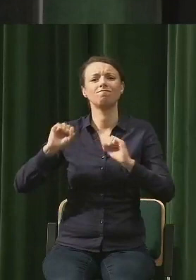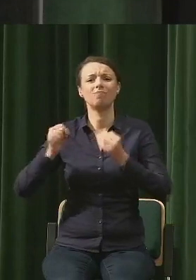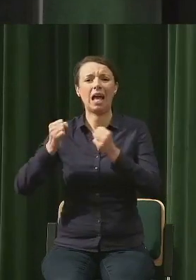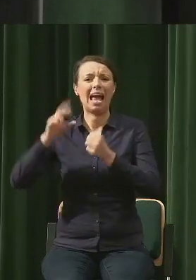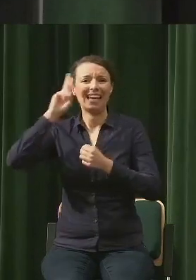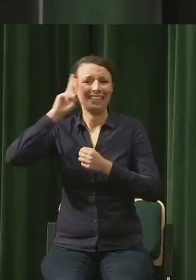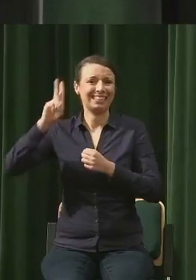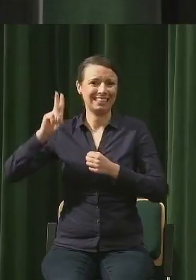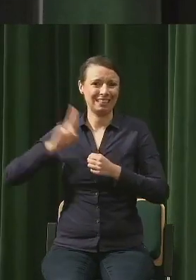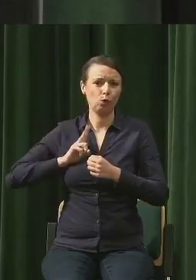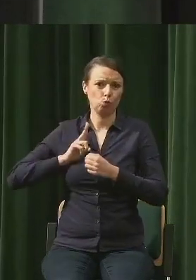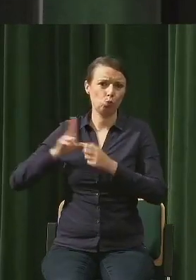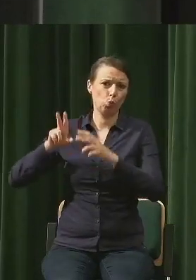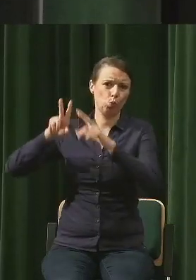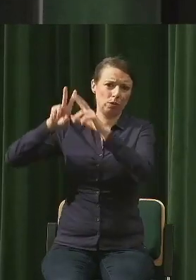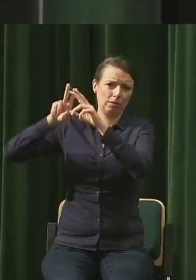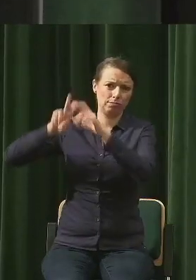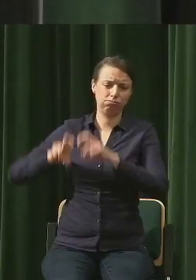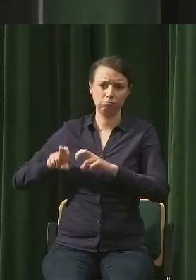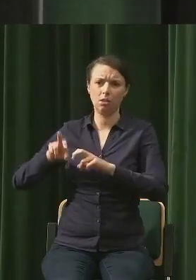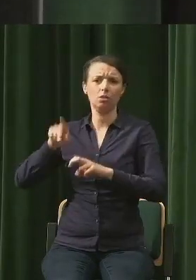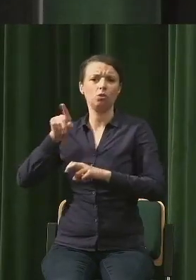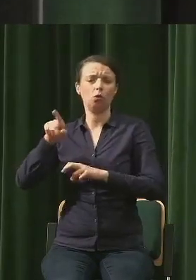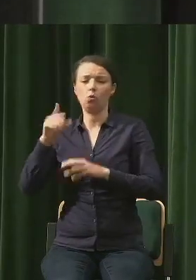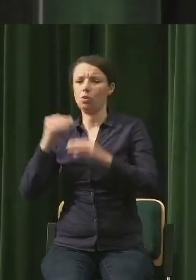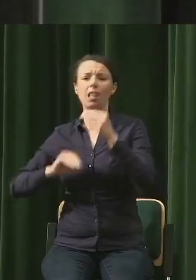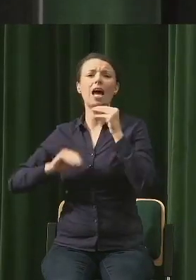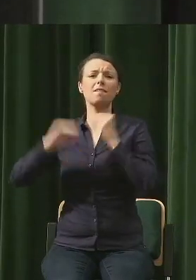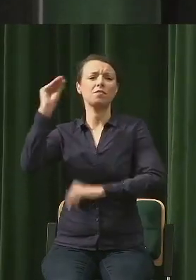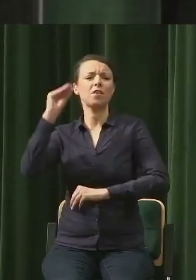najmocniej podważył Marks, bo stwierdził, że